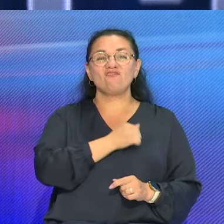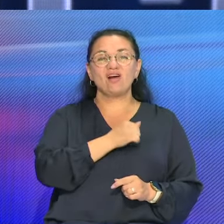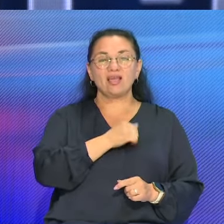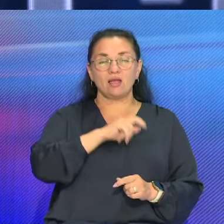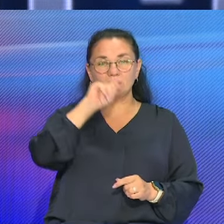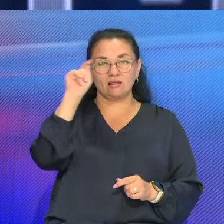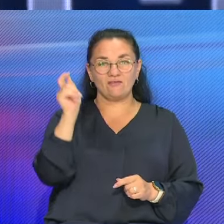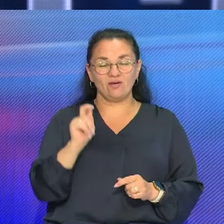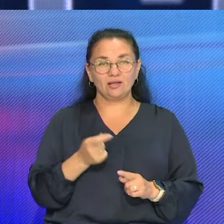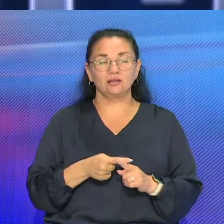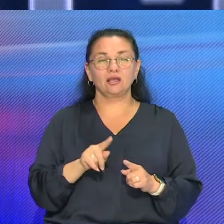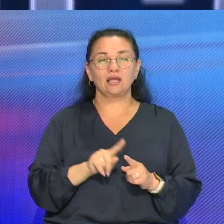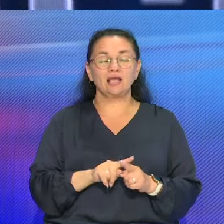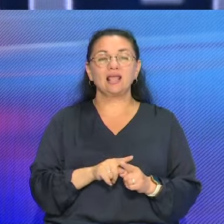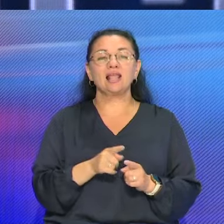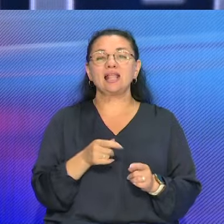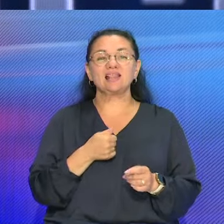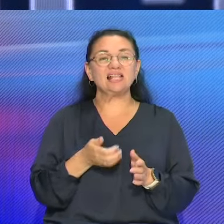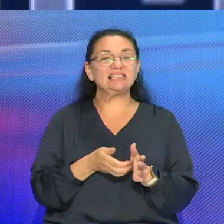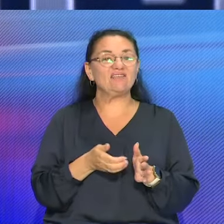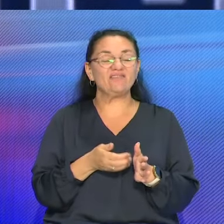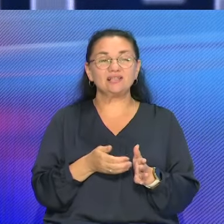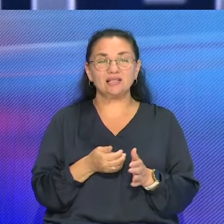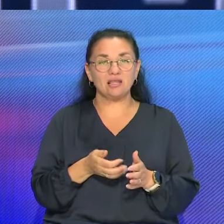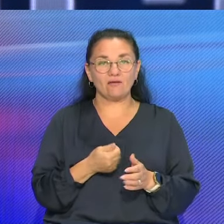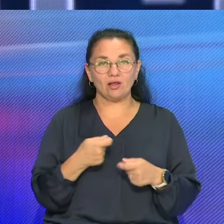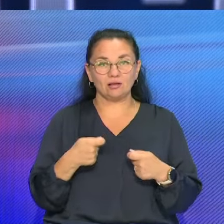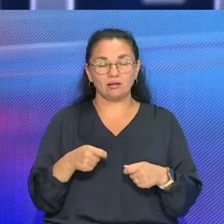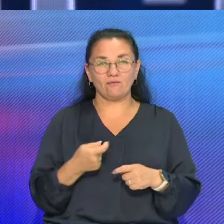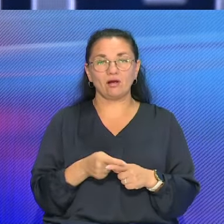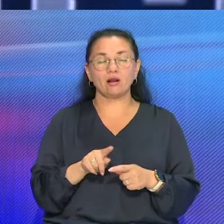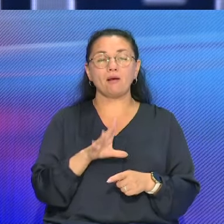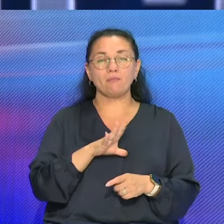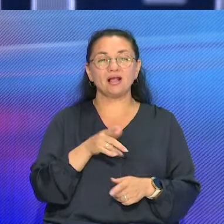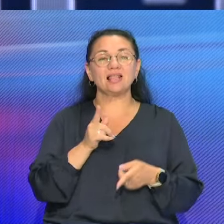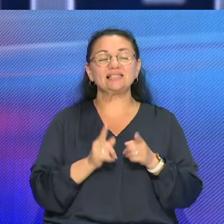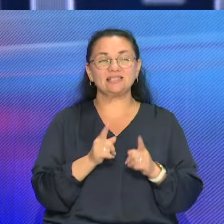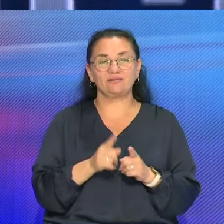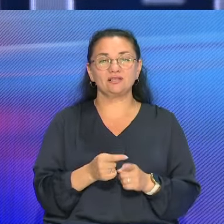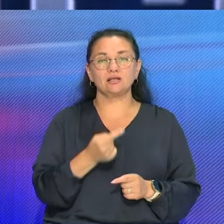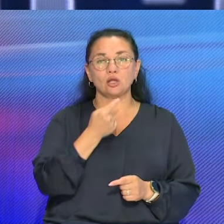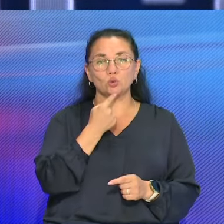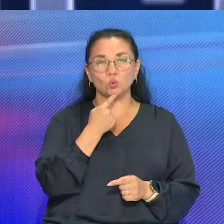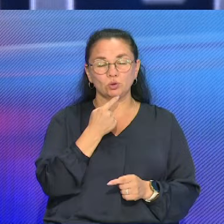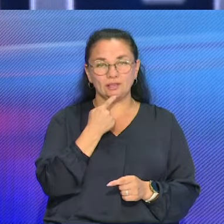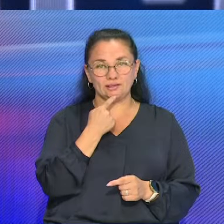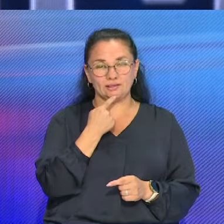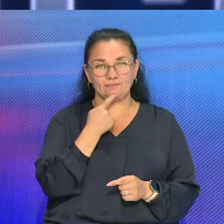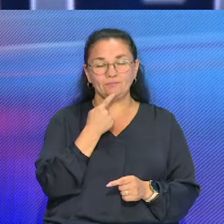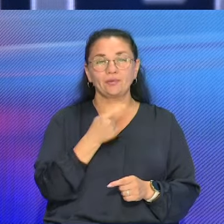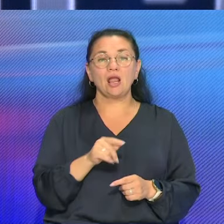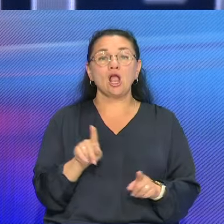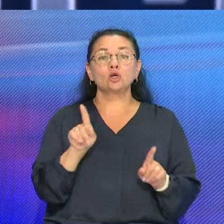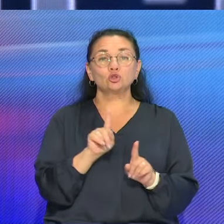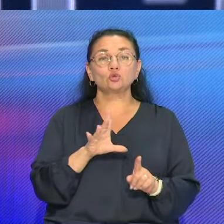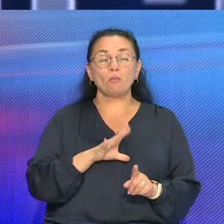годы, годы тотального дефицита. Очень много было действительно трудностей, и, наверное, то, что было 100 лет назад,